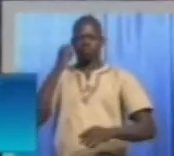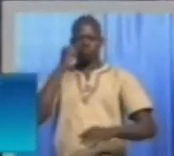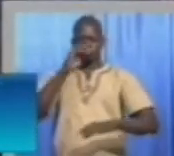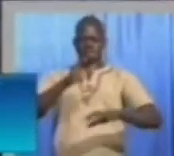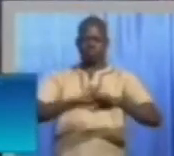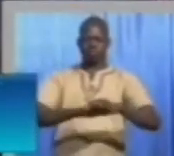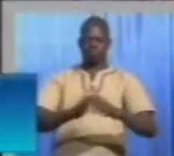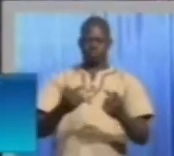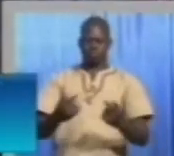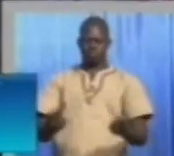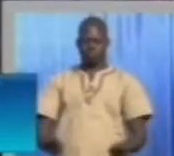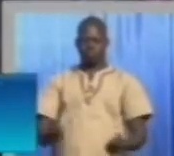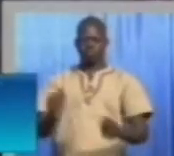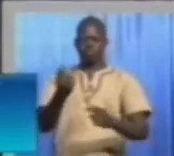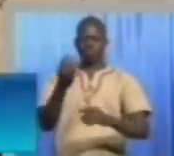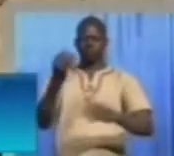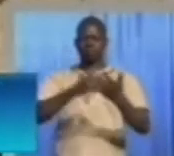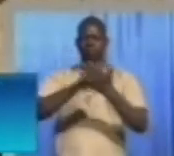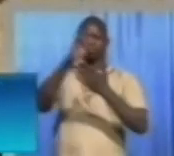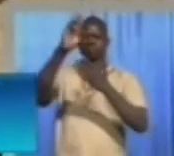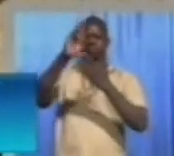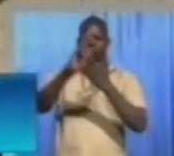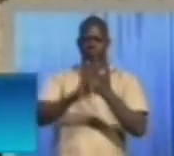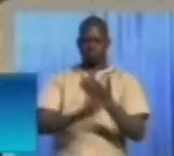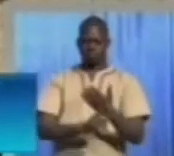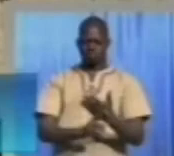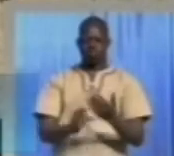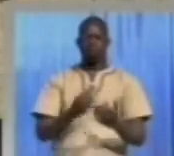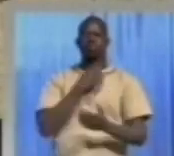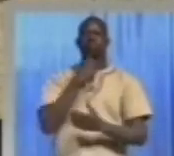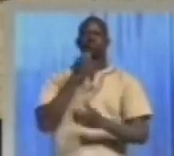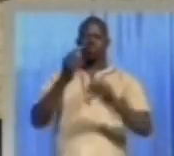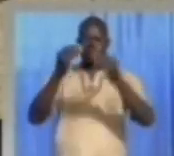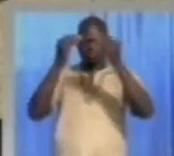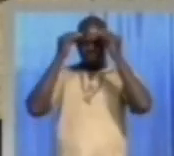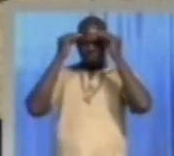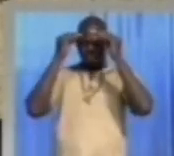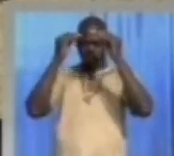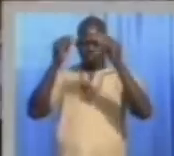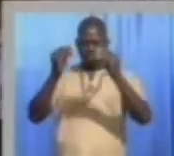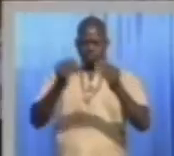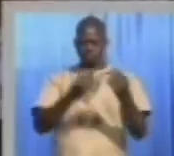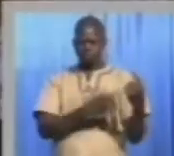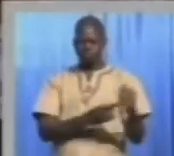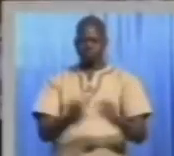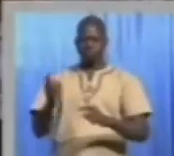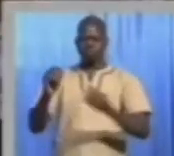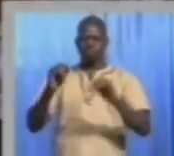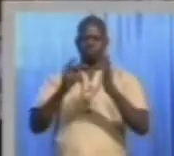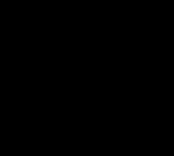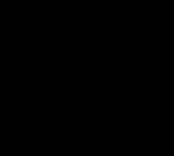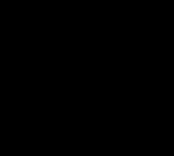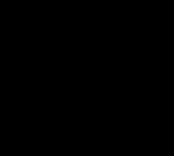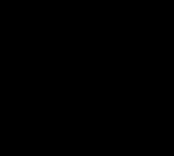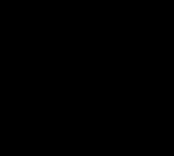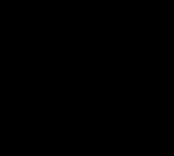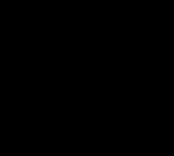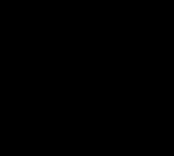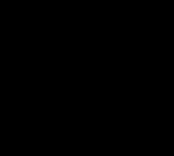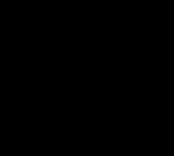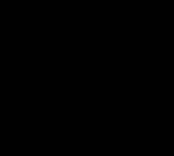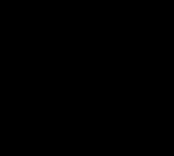pour se tenir le 18 janvier 2014, a affirmé Benewende Sankara lors de ce point de presse. Merci